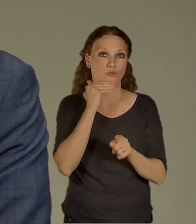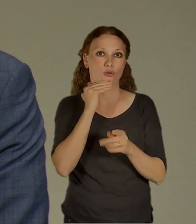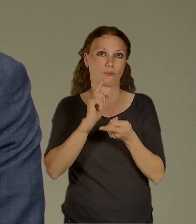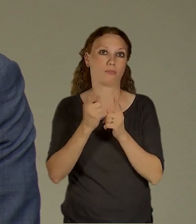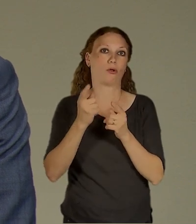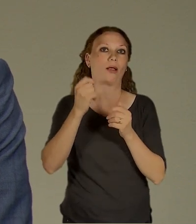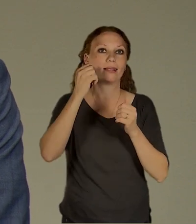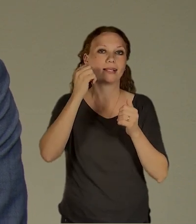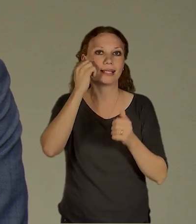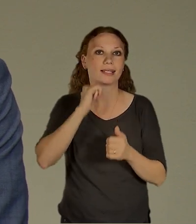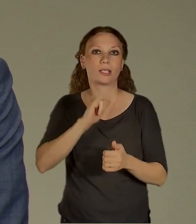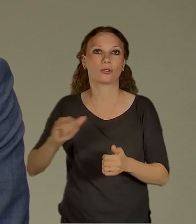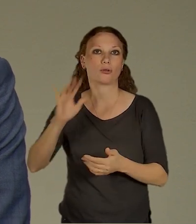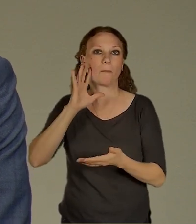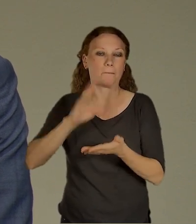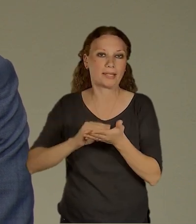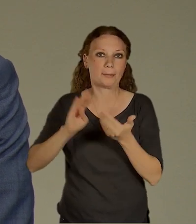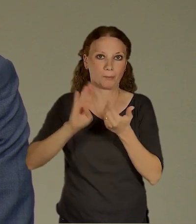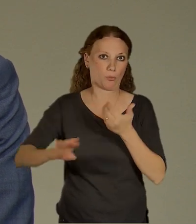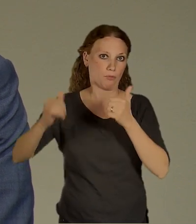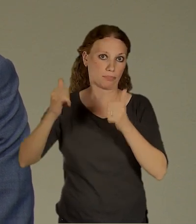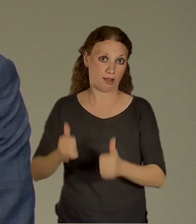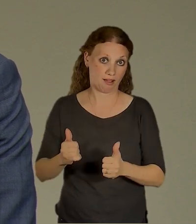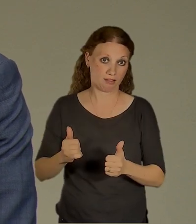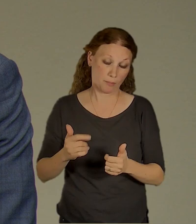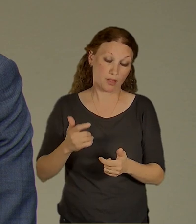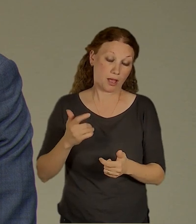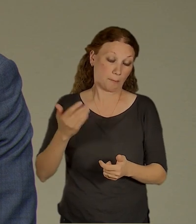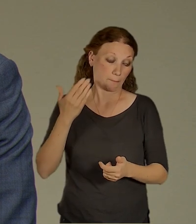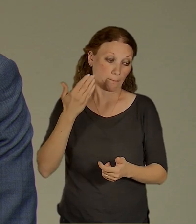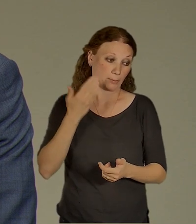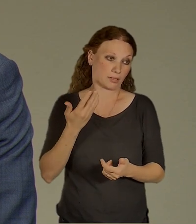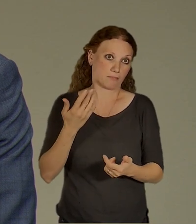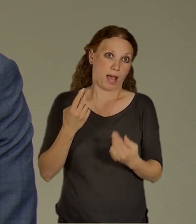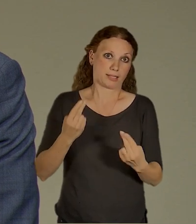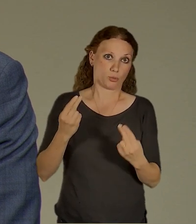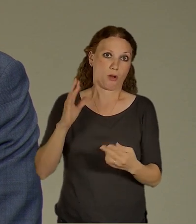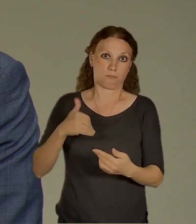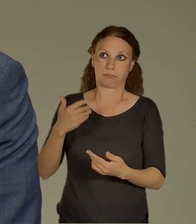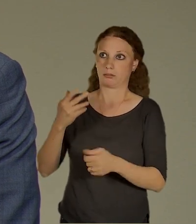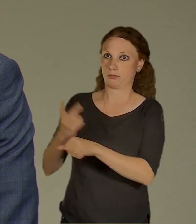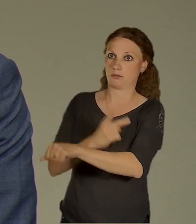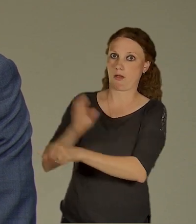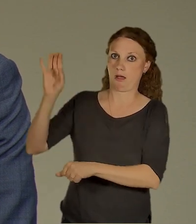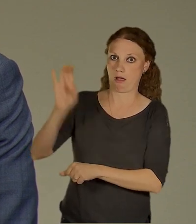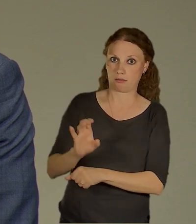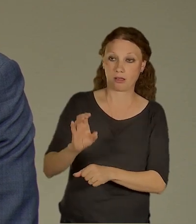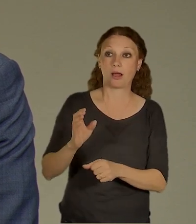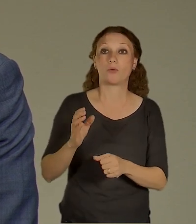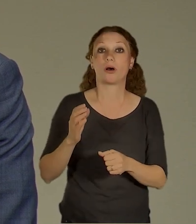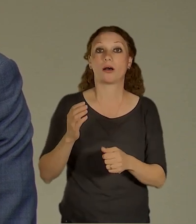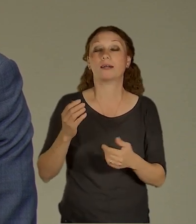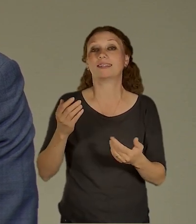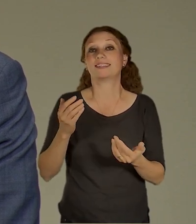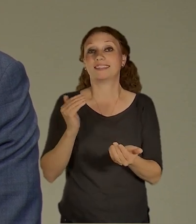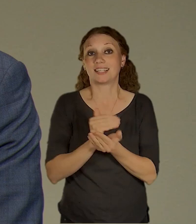dávalo smysl, aby na tuto dopravní infrastrukturu přispěl stát, protože na rozvoji metra jsme tu společnou řeč zatím